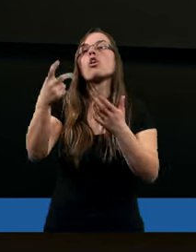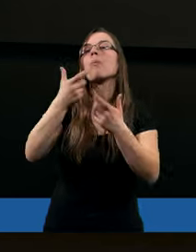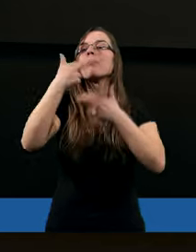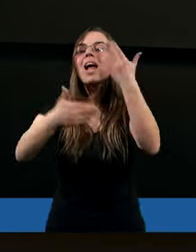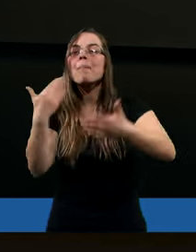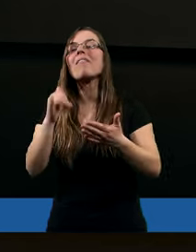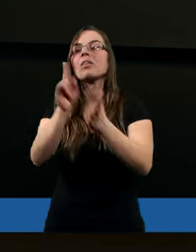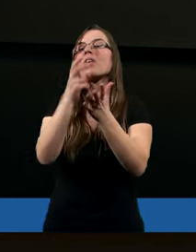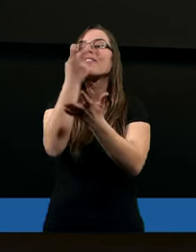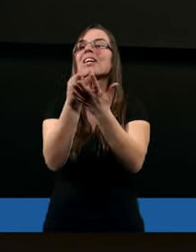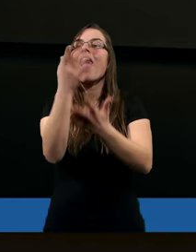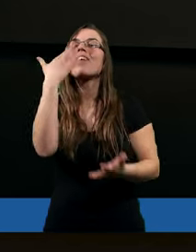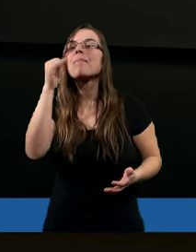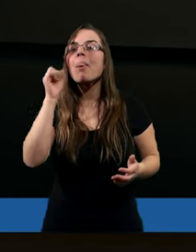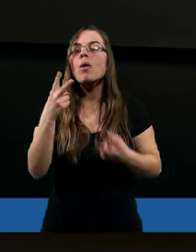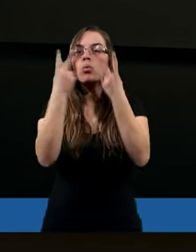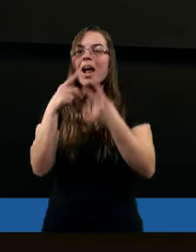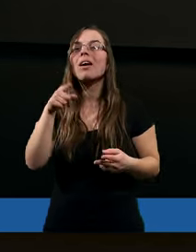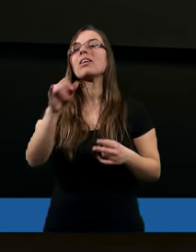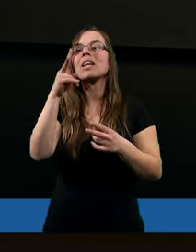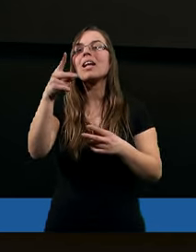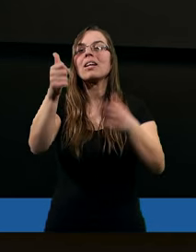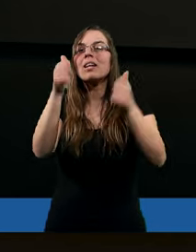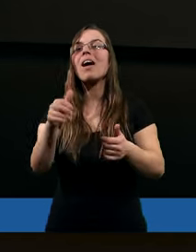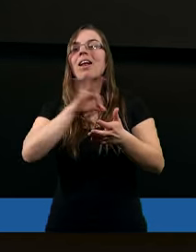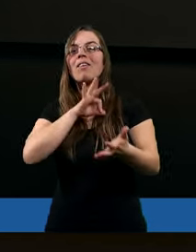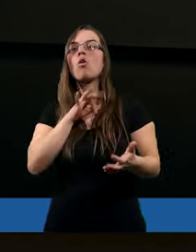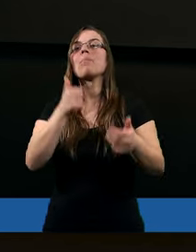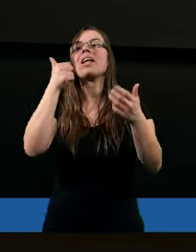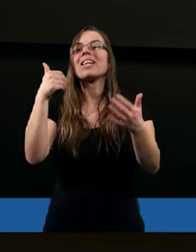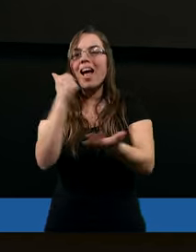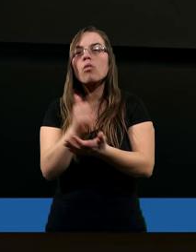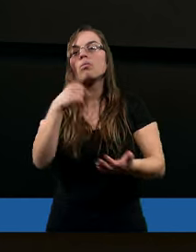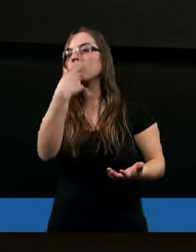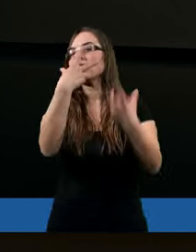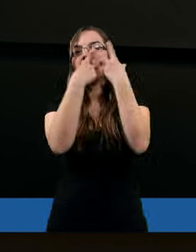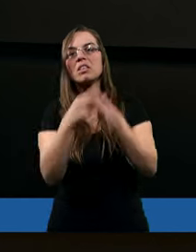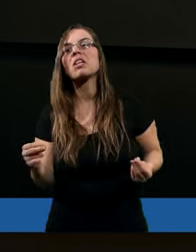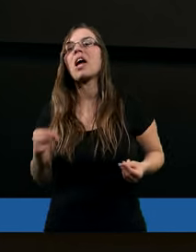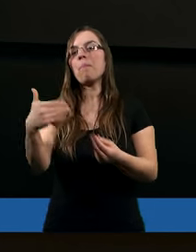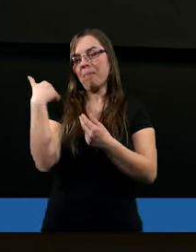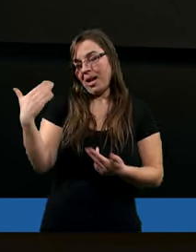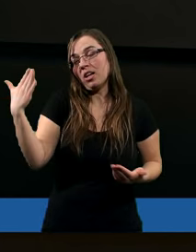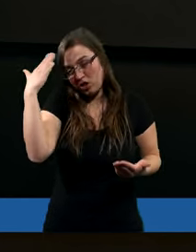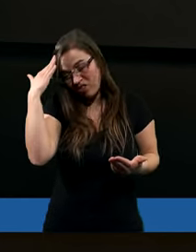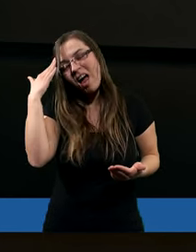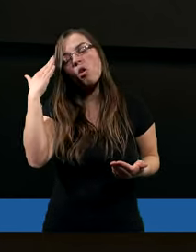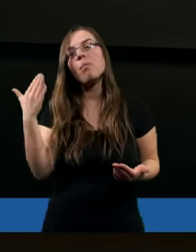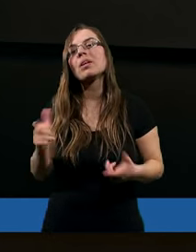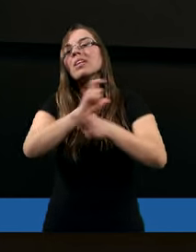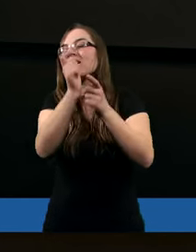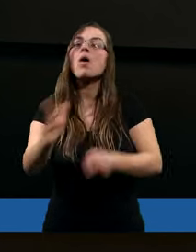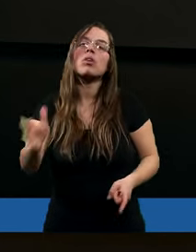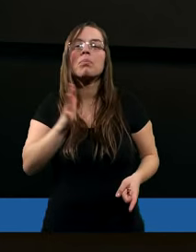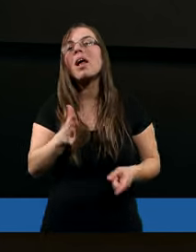nich. Kiedy czytamy Ewangelię Mateusza, to jednak oni stali na swoim stanowisku i powiedzieli nie. Chociaż byli świadomi. To jednak